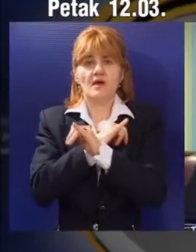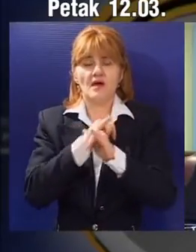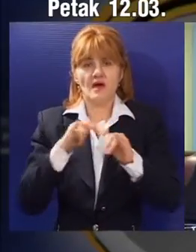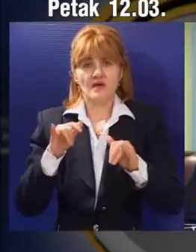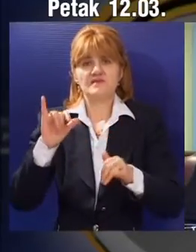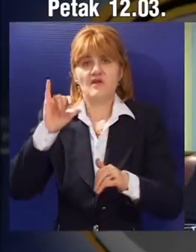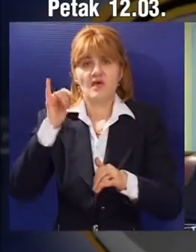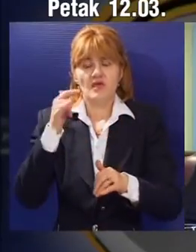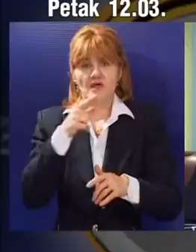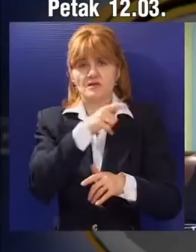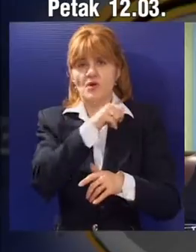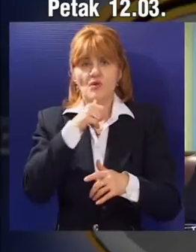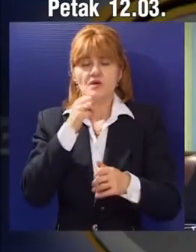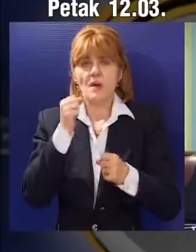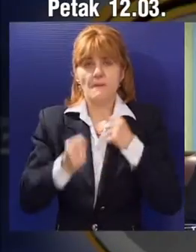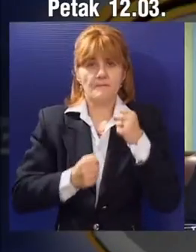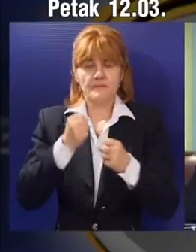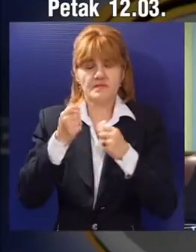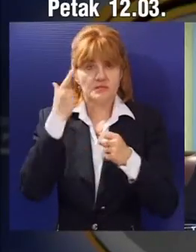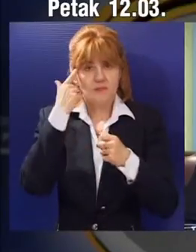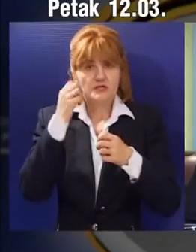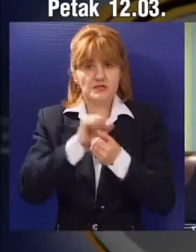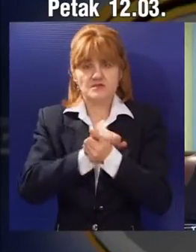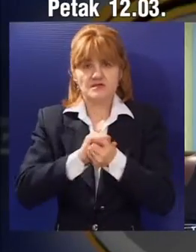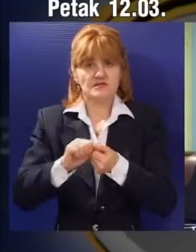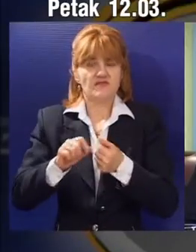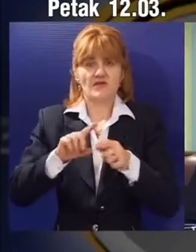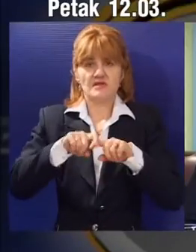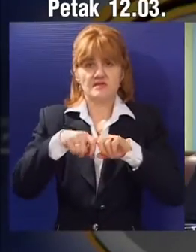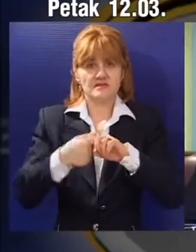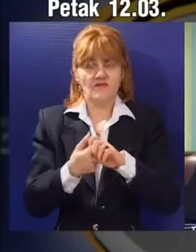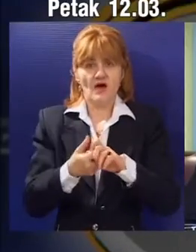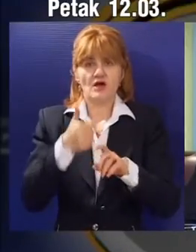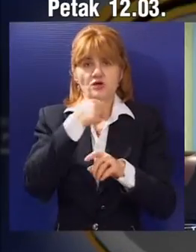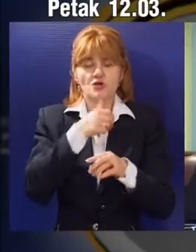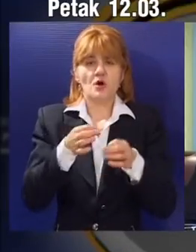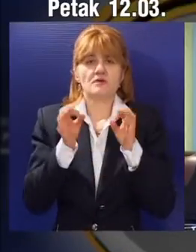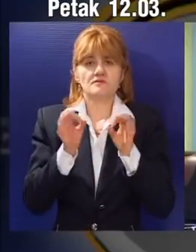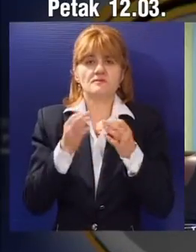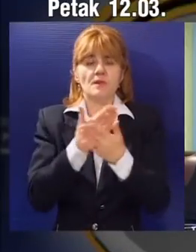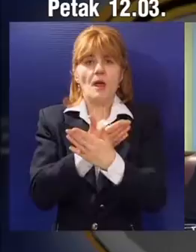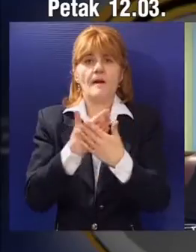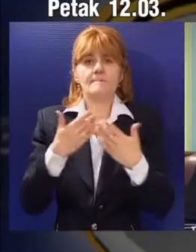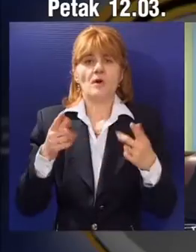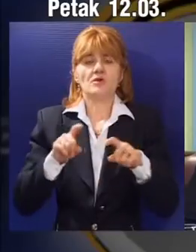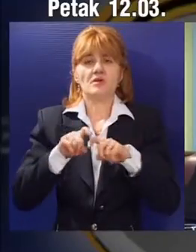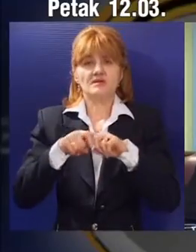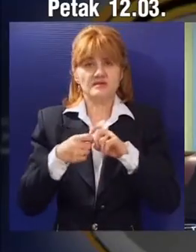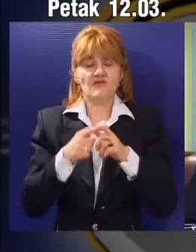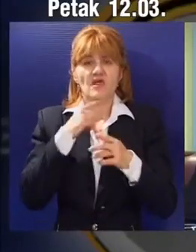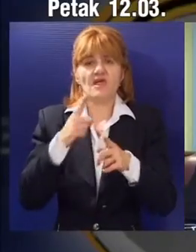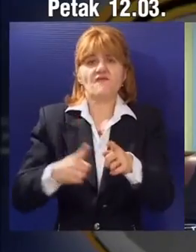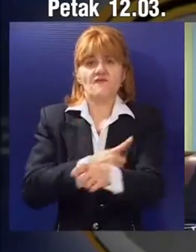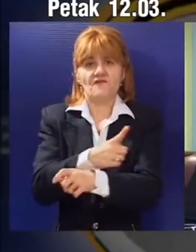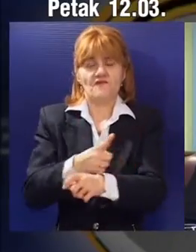je uvek naravno i brzine i političkih okolnosti i svega onoga što karakteriše neko drugo vreme koje je došlo iza njegove